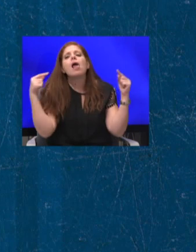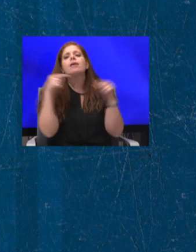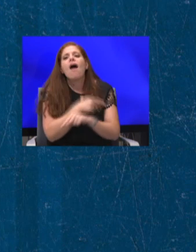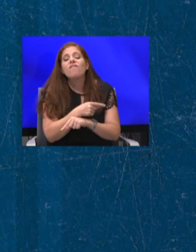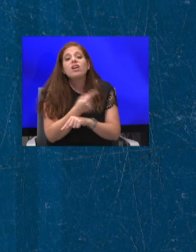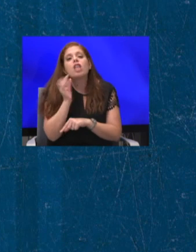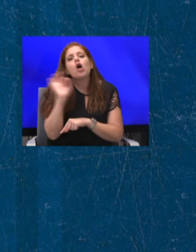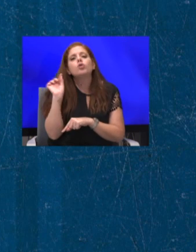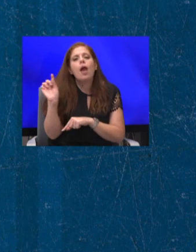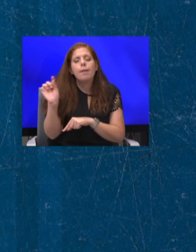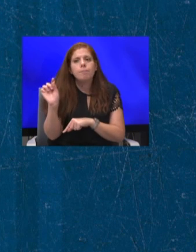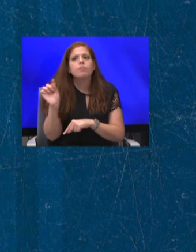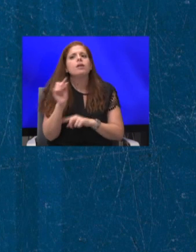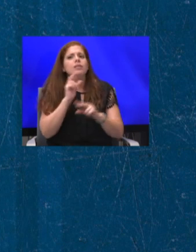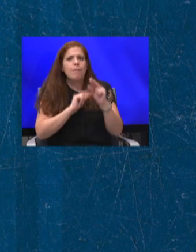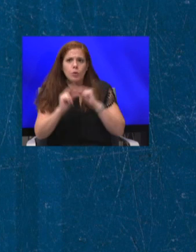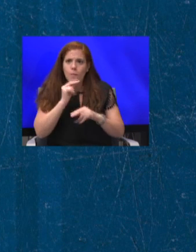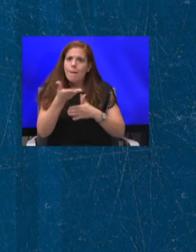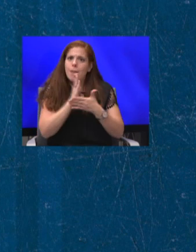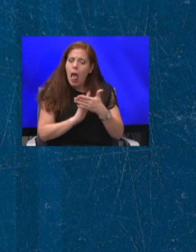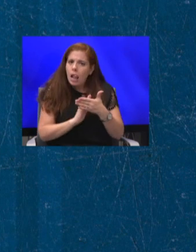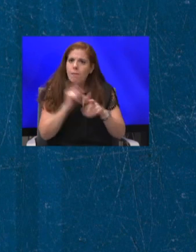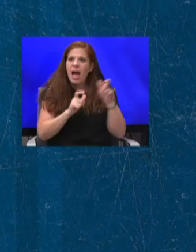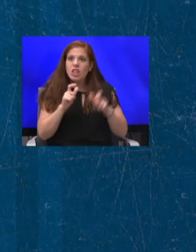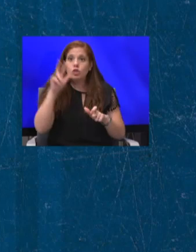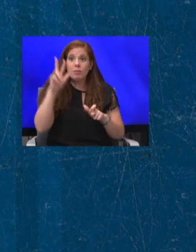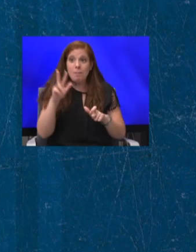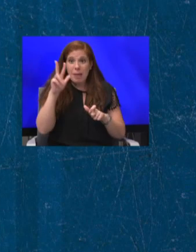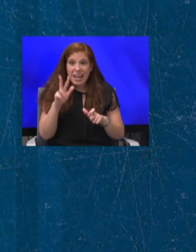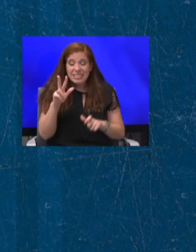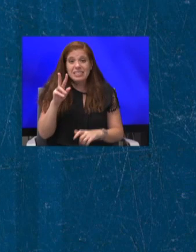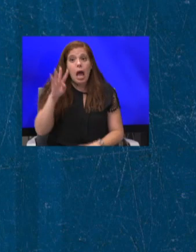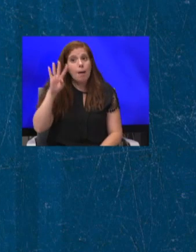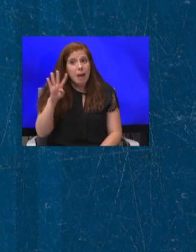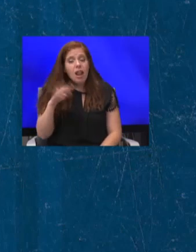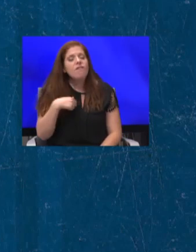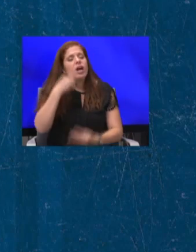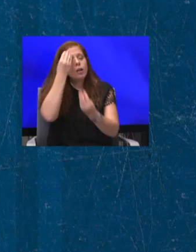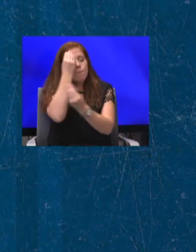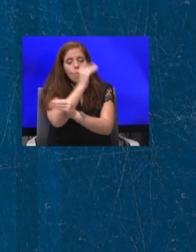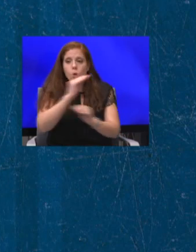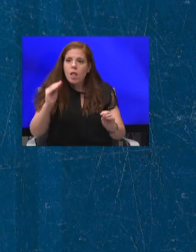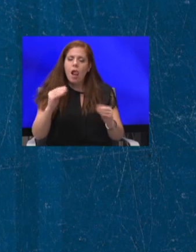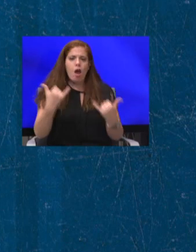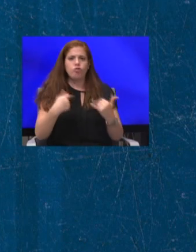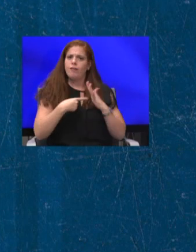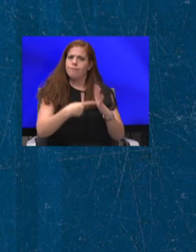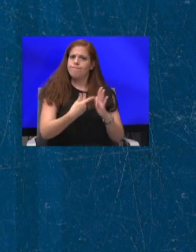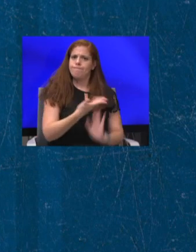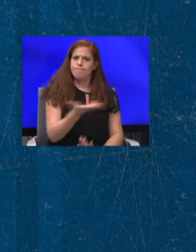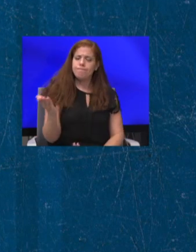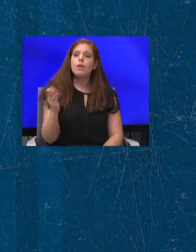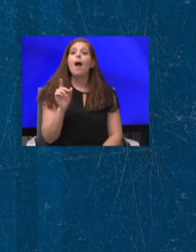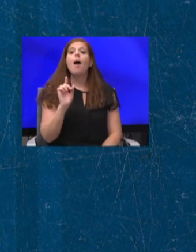ומדובר בחלק מהאנשים ממרץ ואפריל, ואני מודיע לך כבר עם ועדה, כל מי שמגיע לו